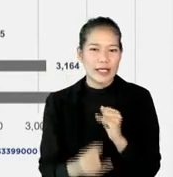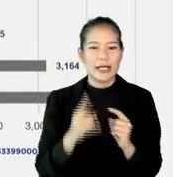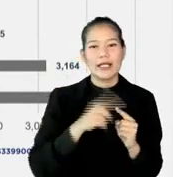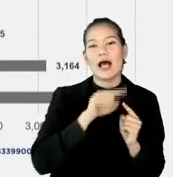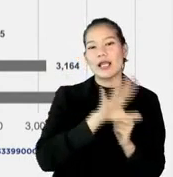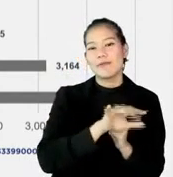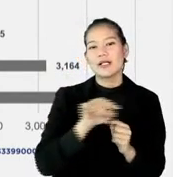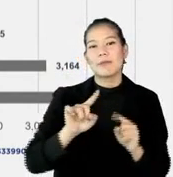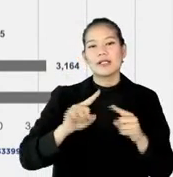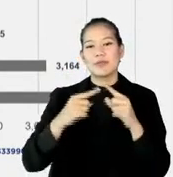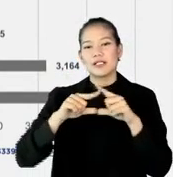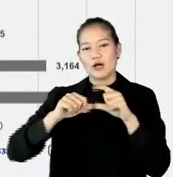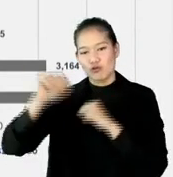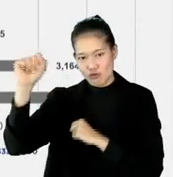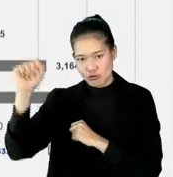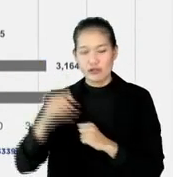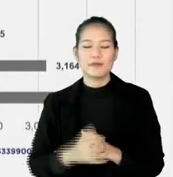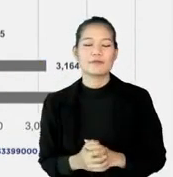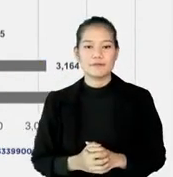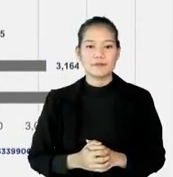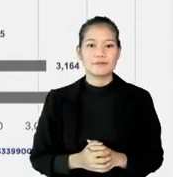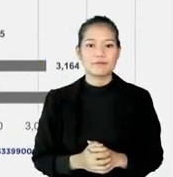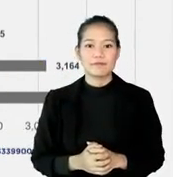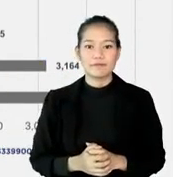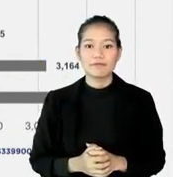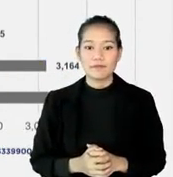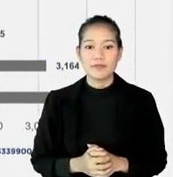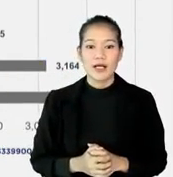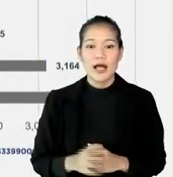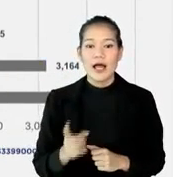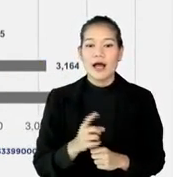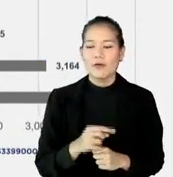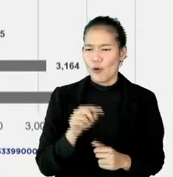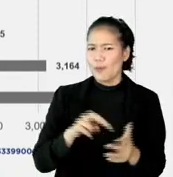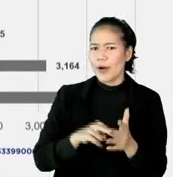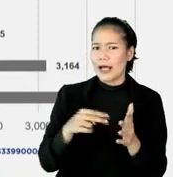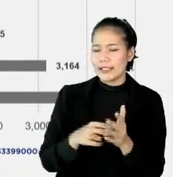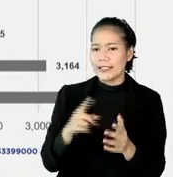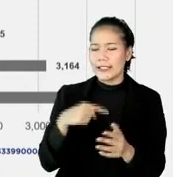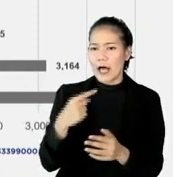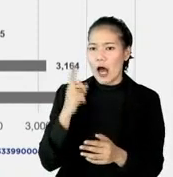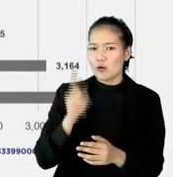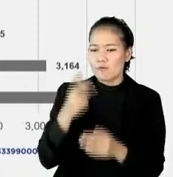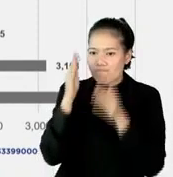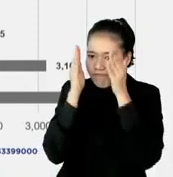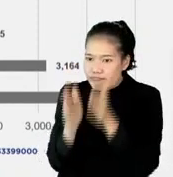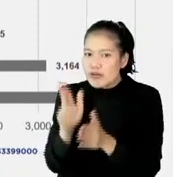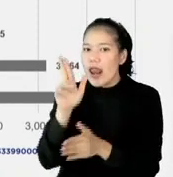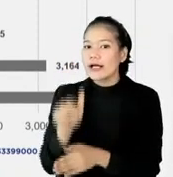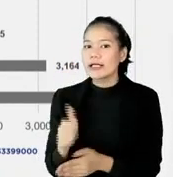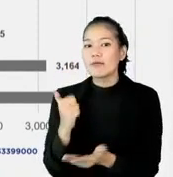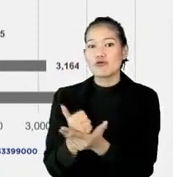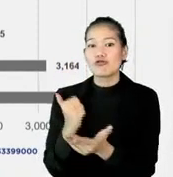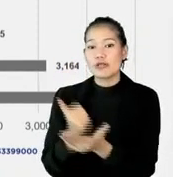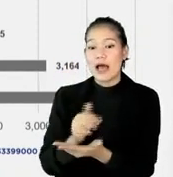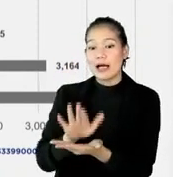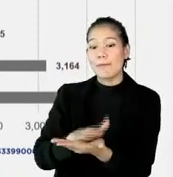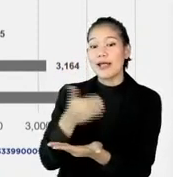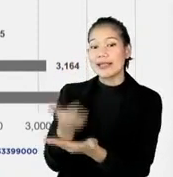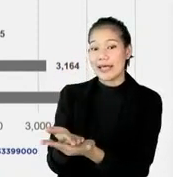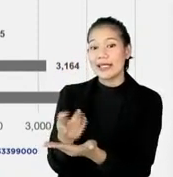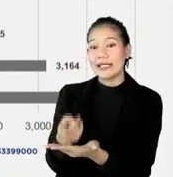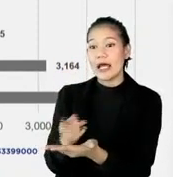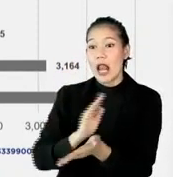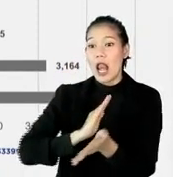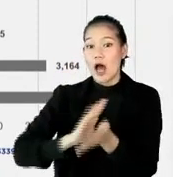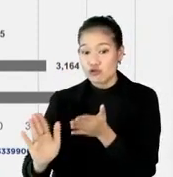tanggal 5 sampai 11 Agustus. Kita mesti mengerti lagi di highlight lagi nih dokter Dewi bahwa sebetulnya kematian itu nggak